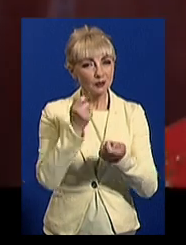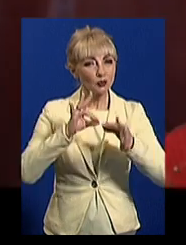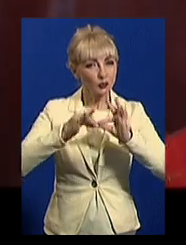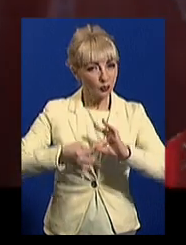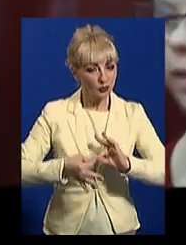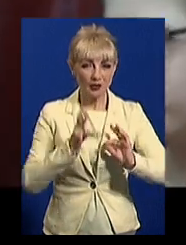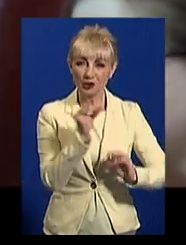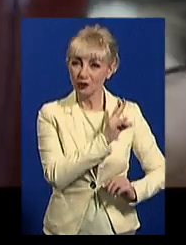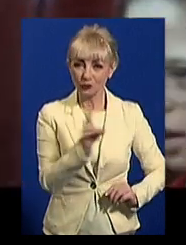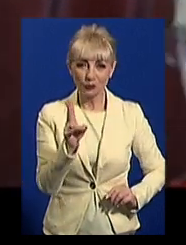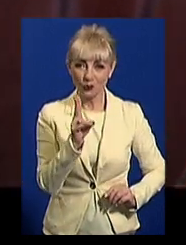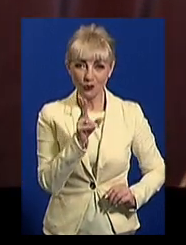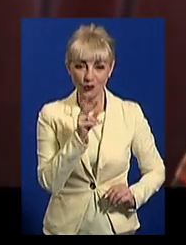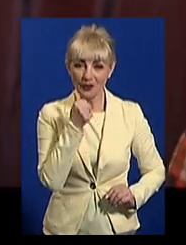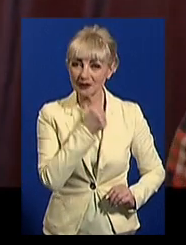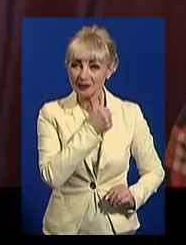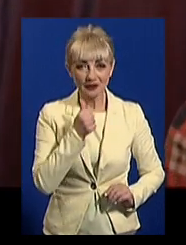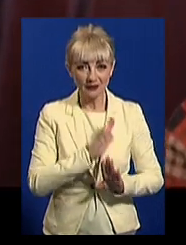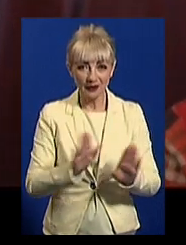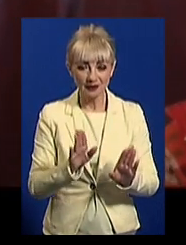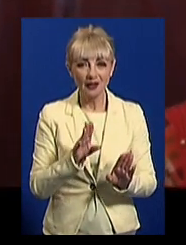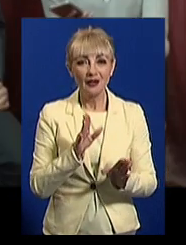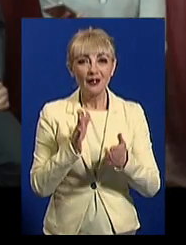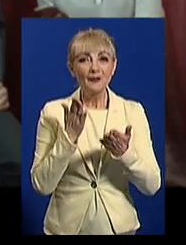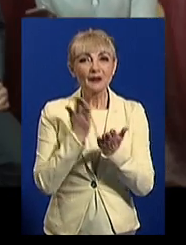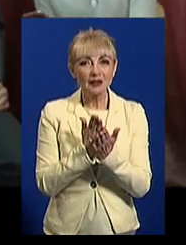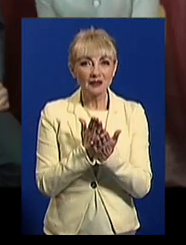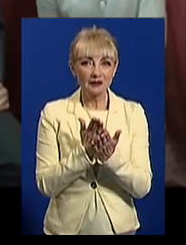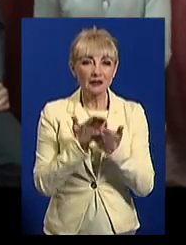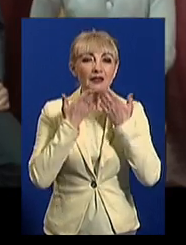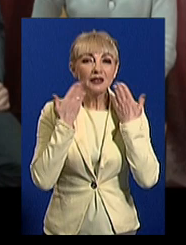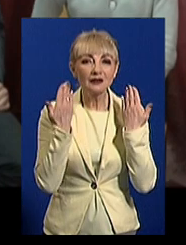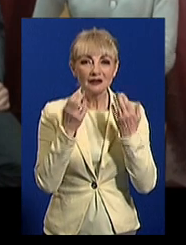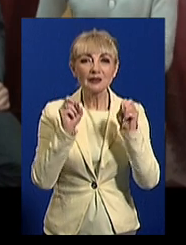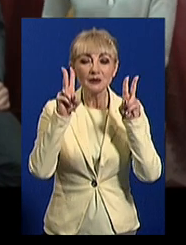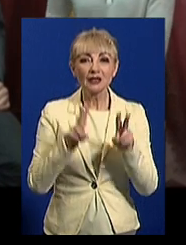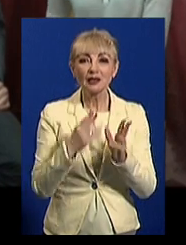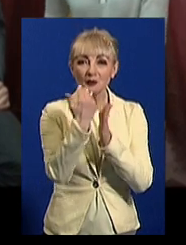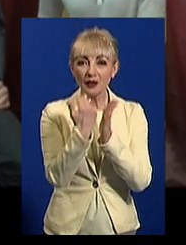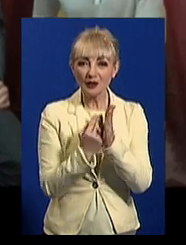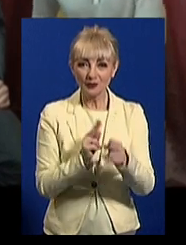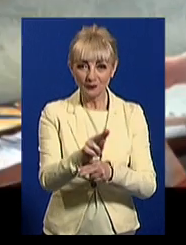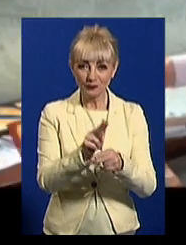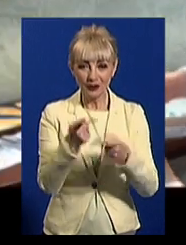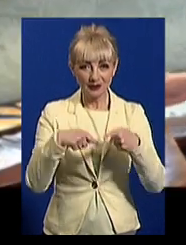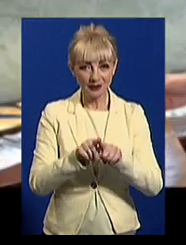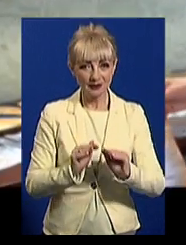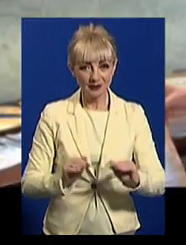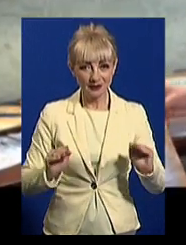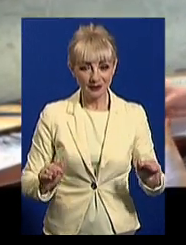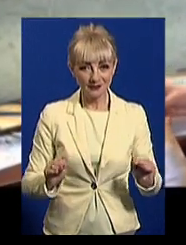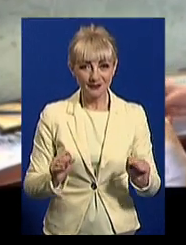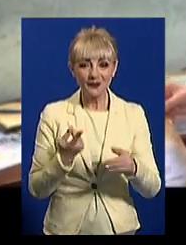не приховує, бо відсутні певні програми навчання таких дітей. Це,